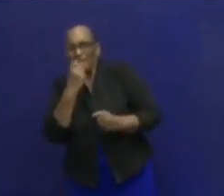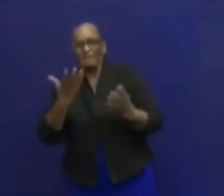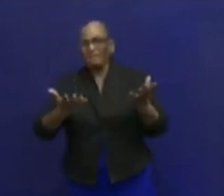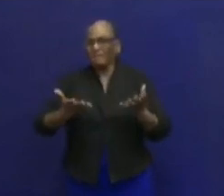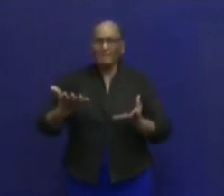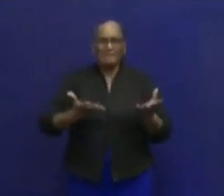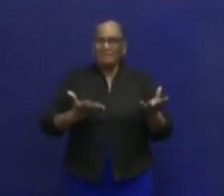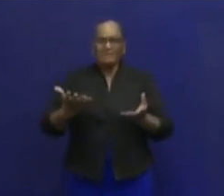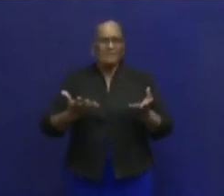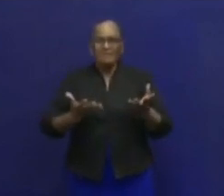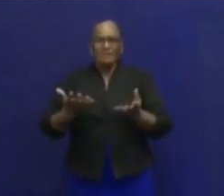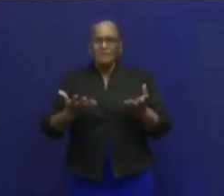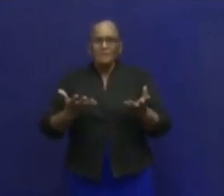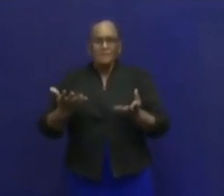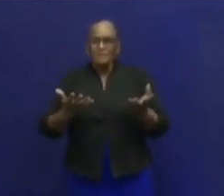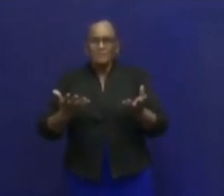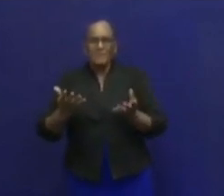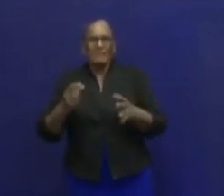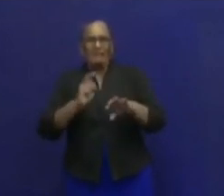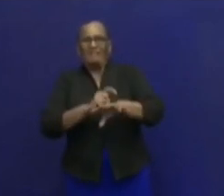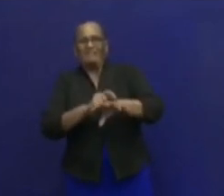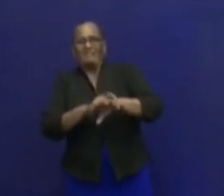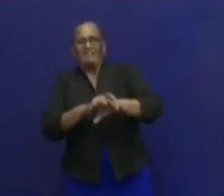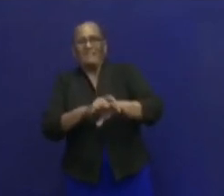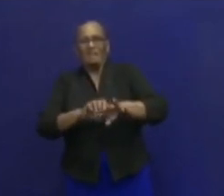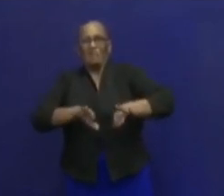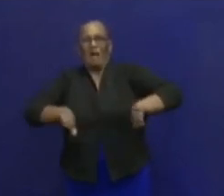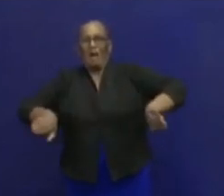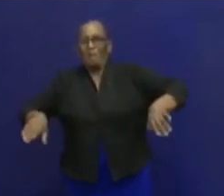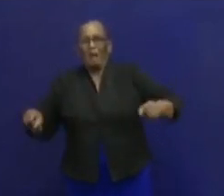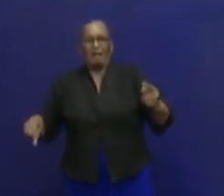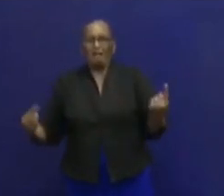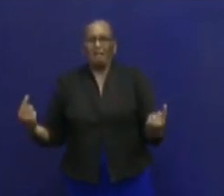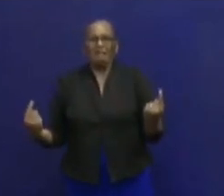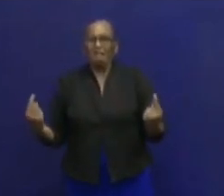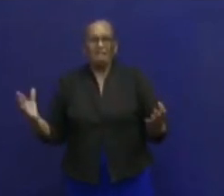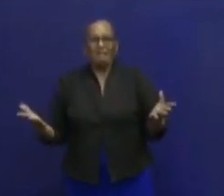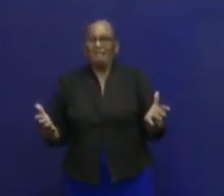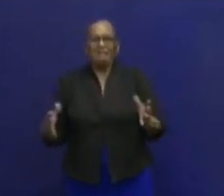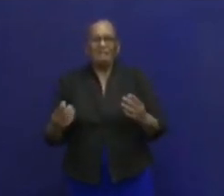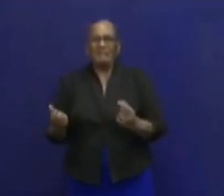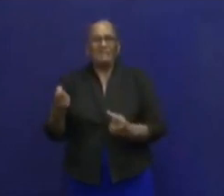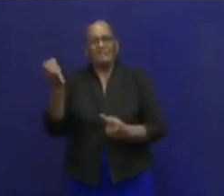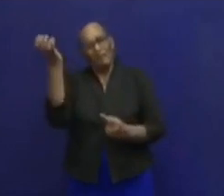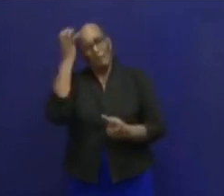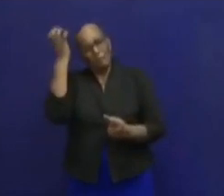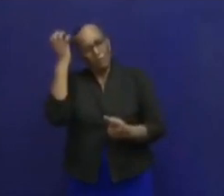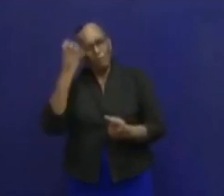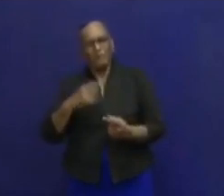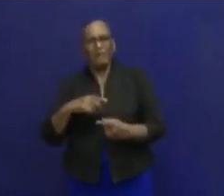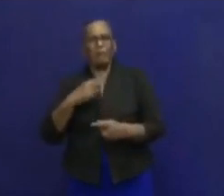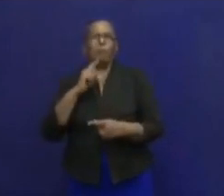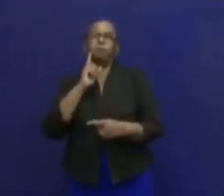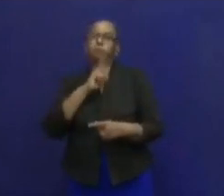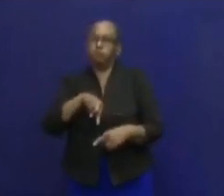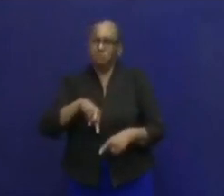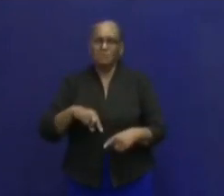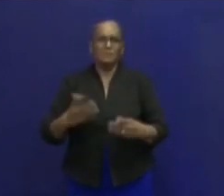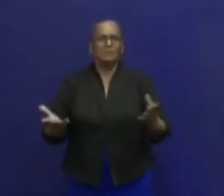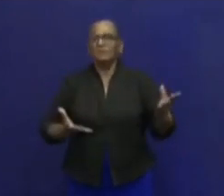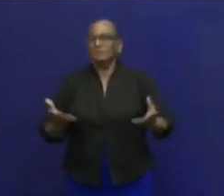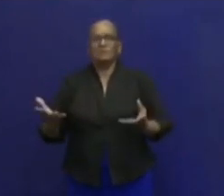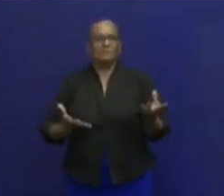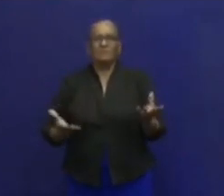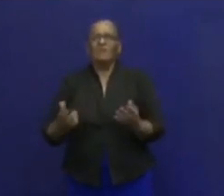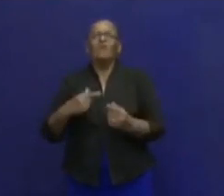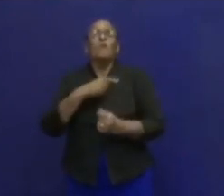en de tijd dat u daar moet doorbrengen. Het heeft de regering dus dan genoegd.